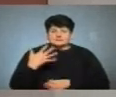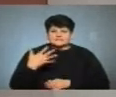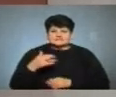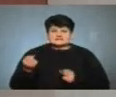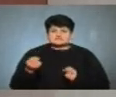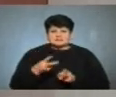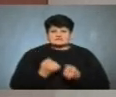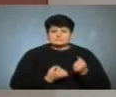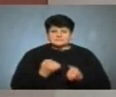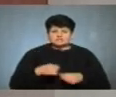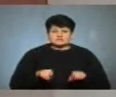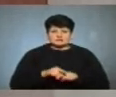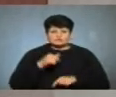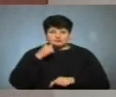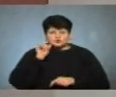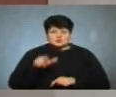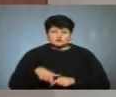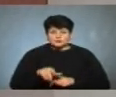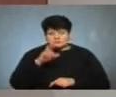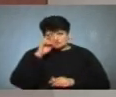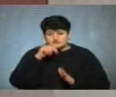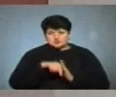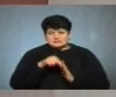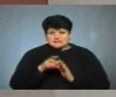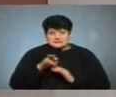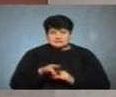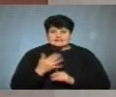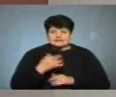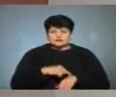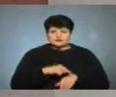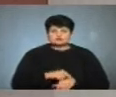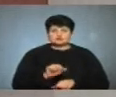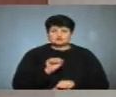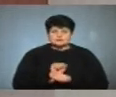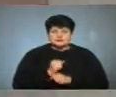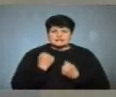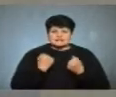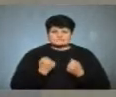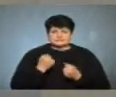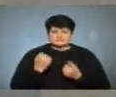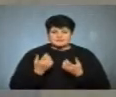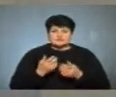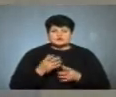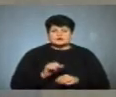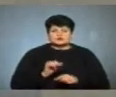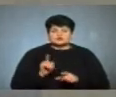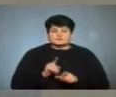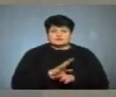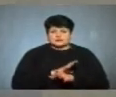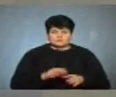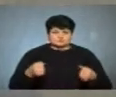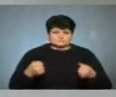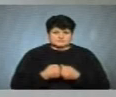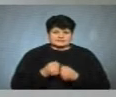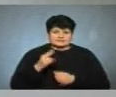спецмашин. Також вчора на дорогах державного значення на кілька годин зупиняли вантажівки та автобуси, щоб уникнути дорожньо-транспортних